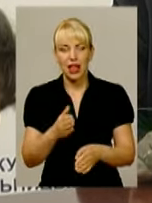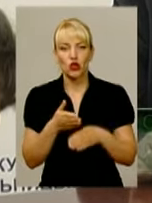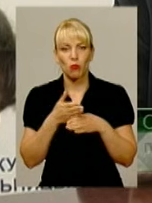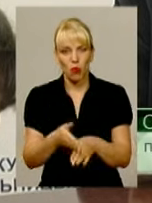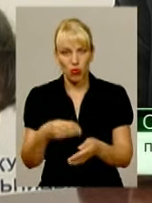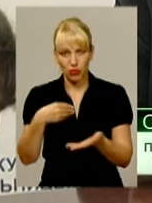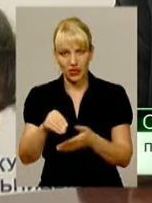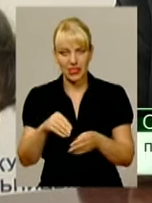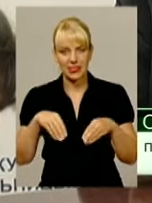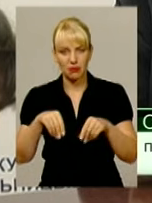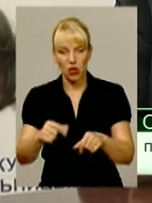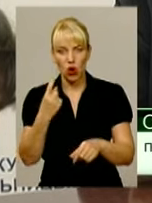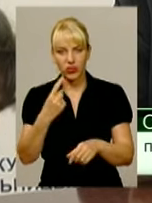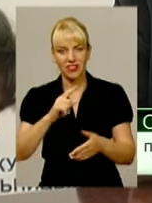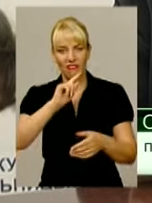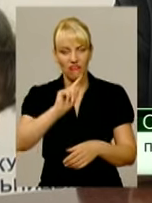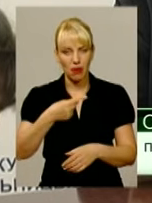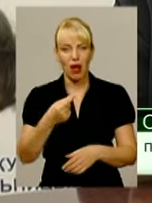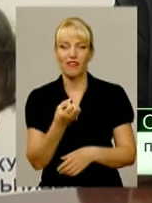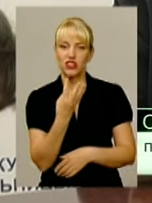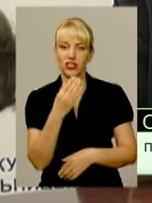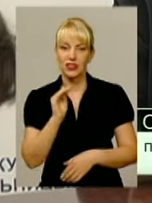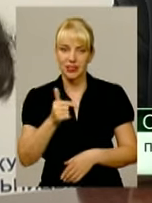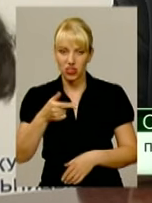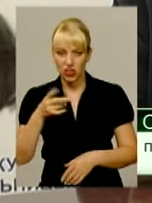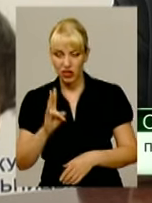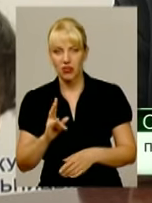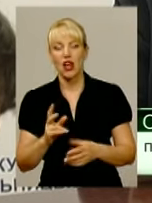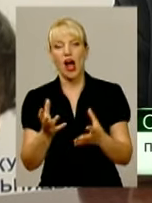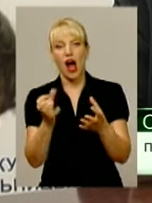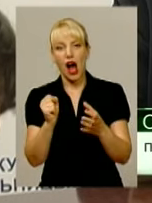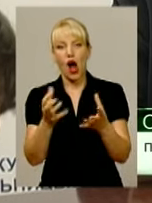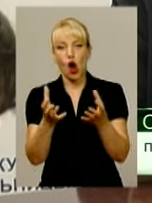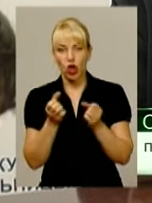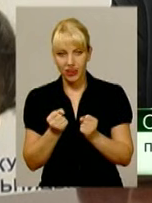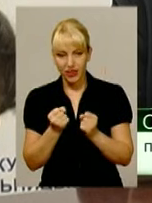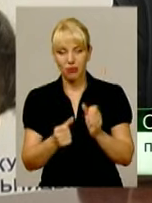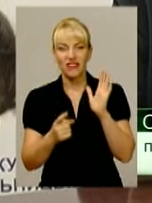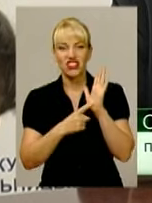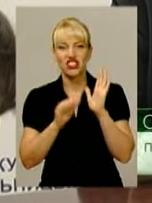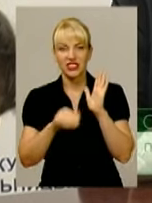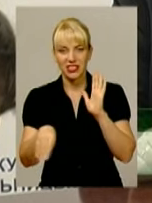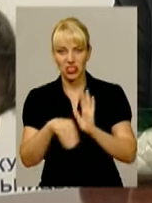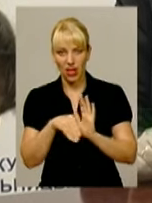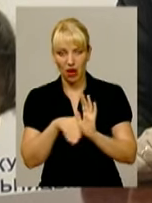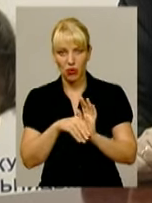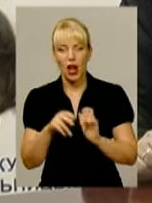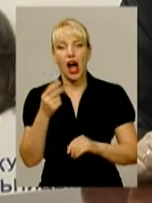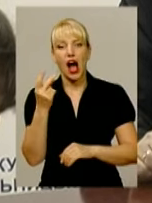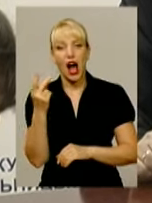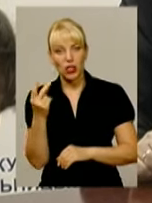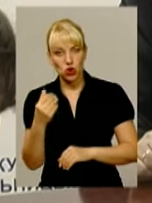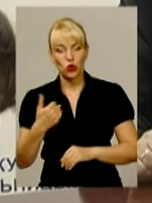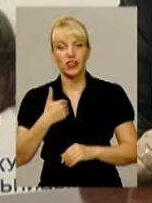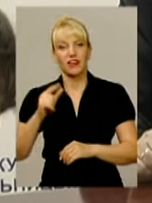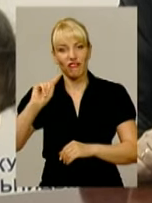із них вимагав 14 тисяч доларів і одержав 6 тисяч доларів хабаря, другий вимагав та одержав неправовірну вигоду